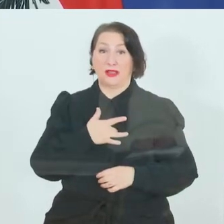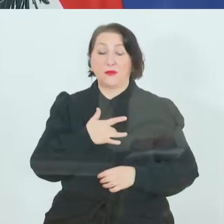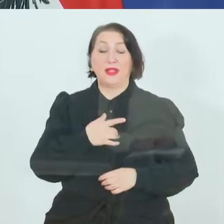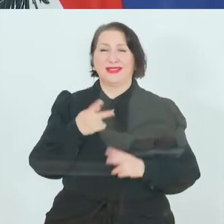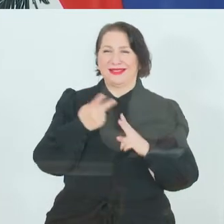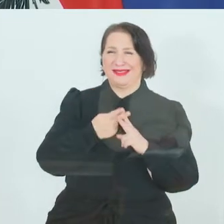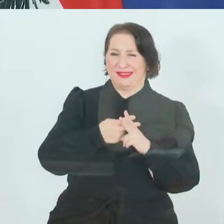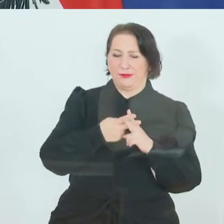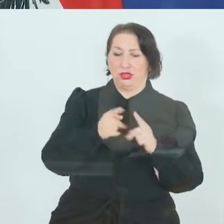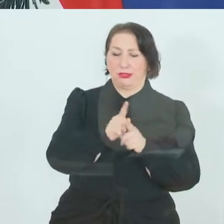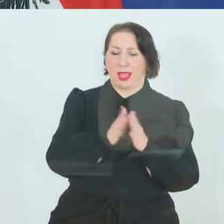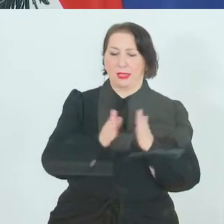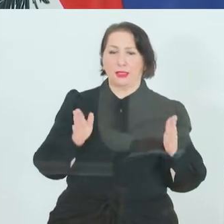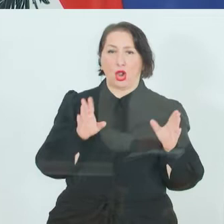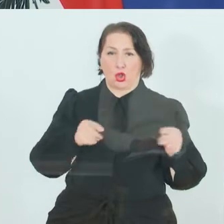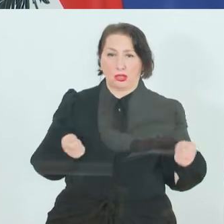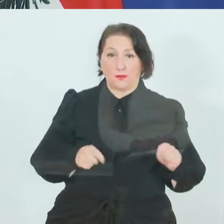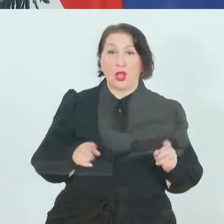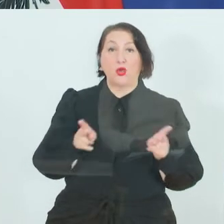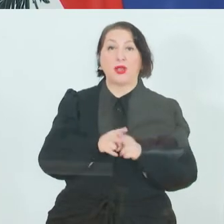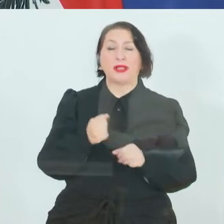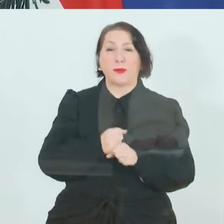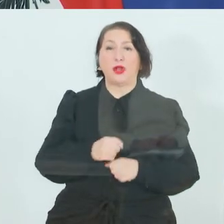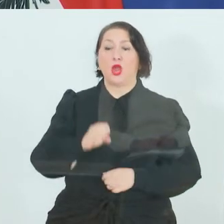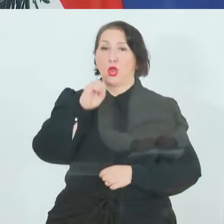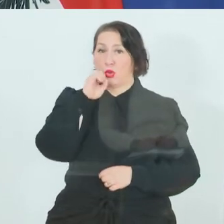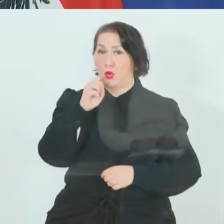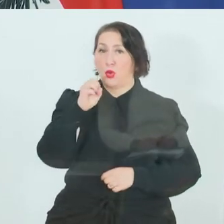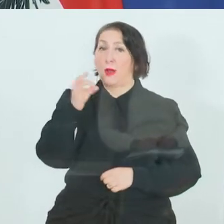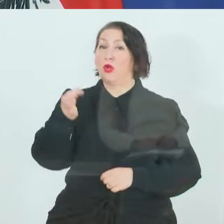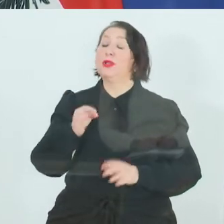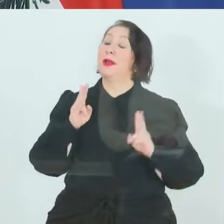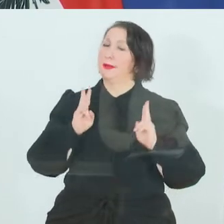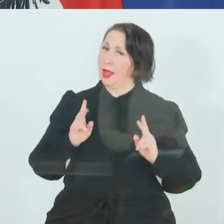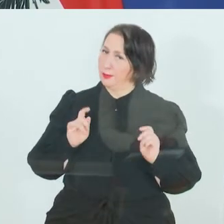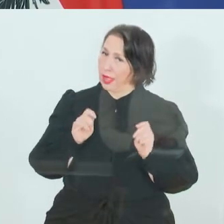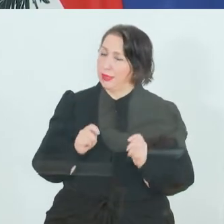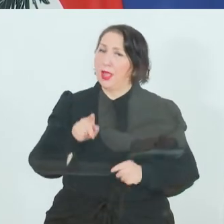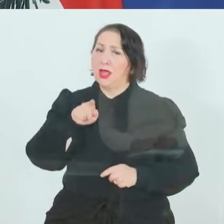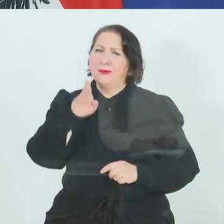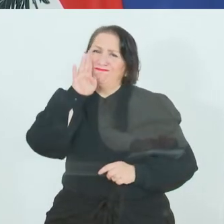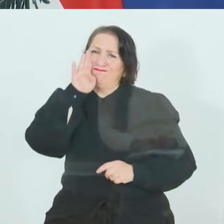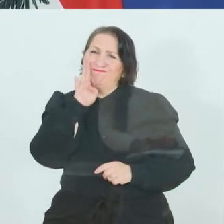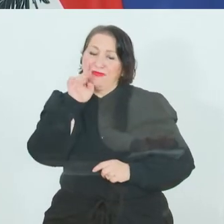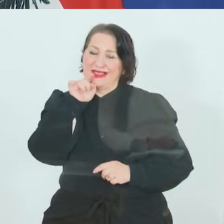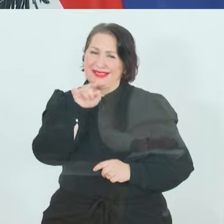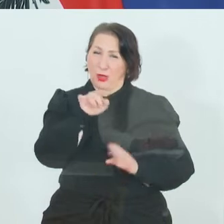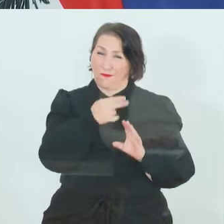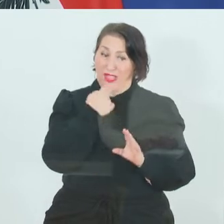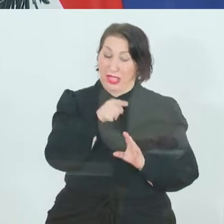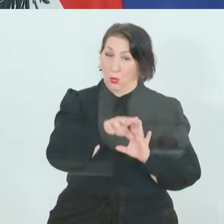Lockdowns die Kurzarbeit auf null Prozent beantragt werden kann. Hier bitte ich noch, dass diese Unternehmen